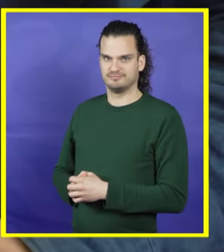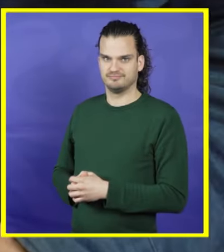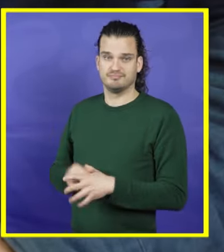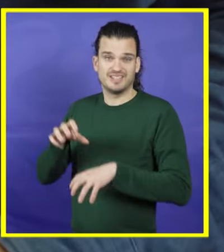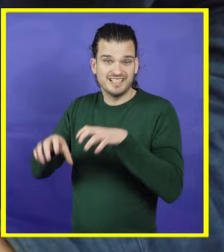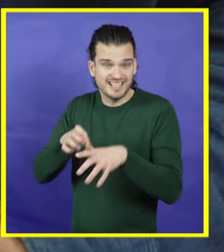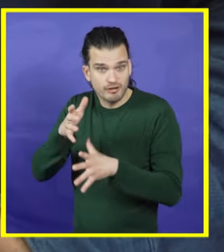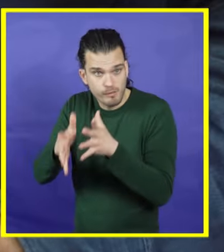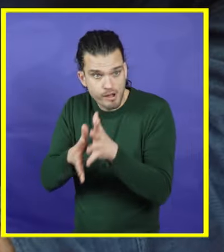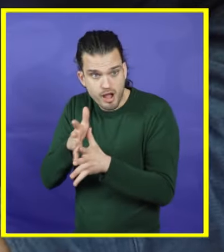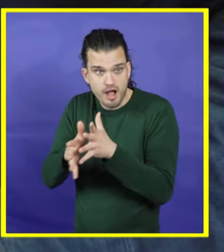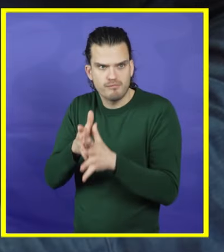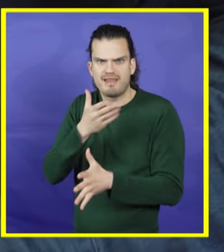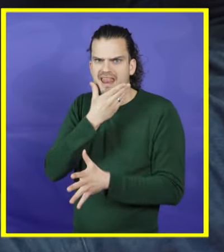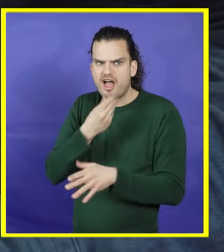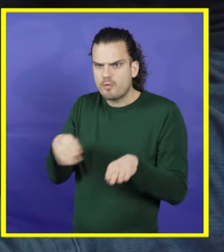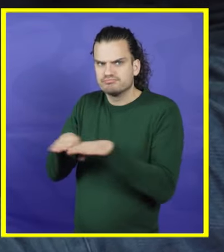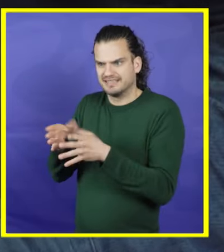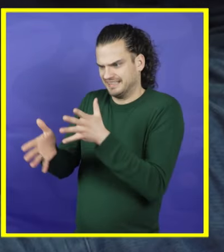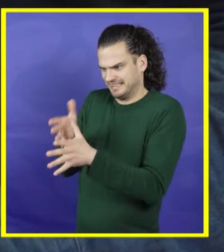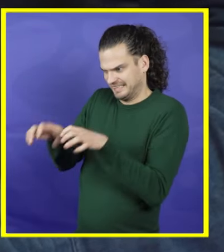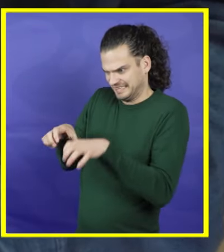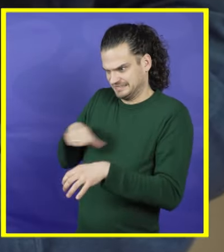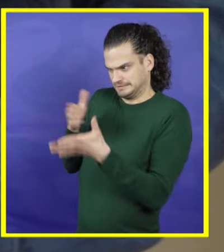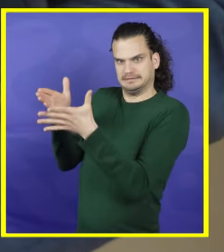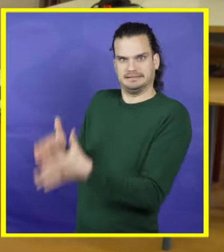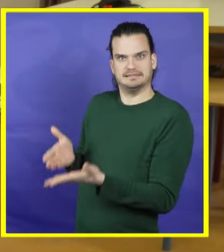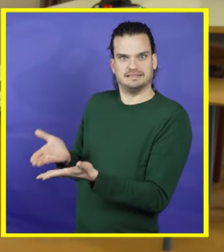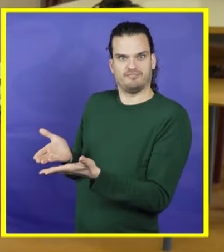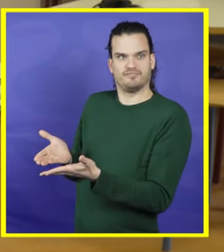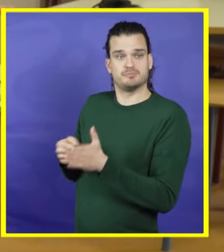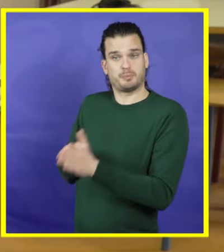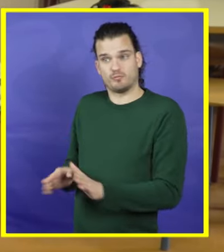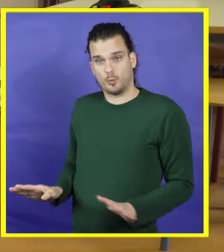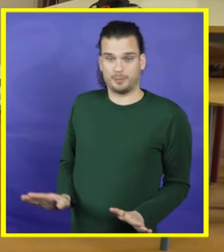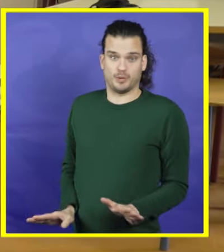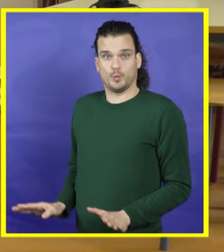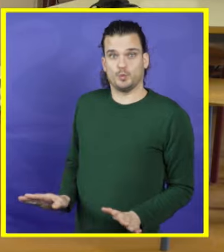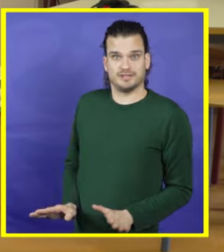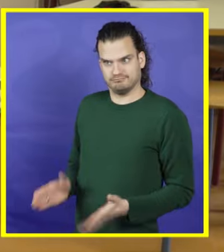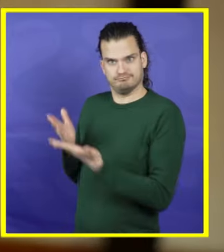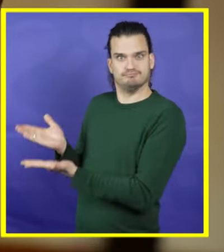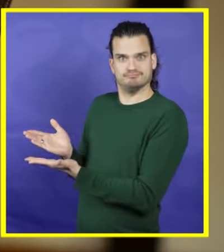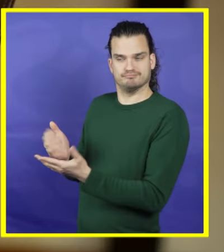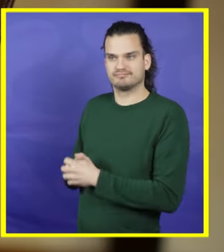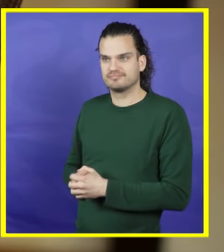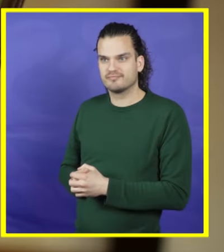Het gebaar van een dier lijkt ook echt op een dier. Zo loopt de pingwee in.